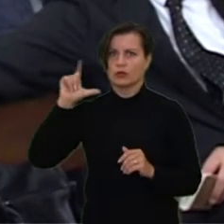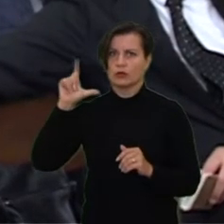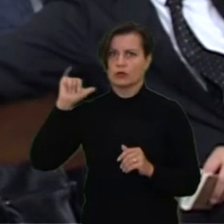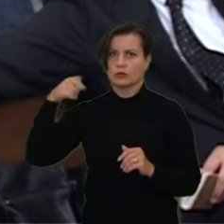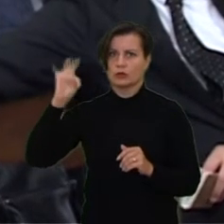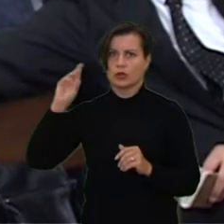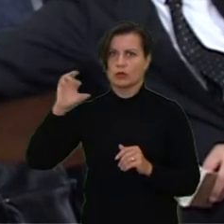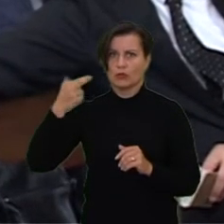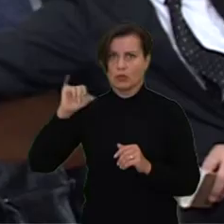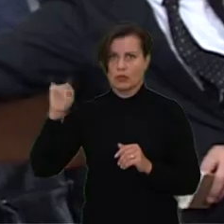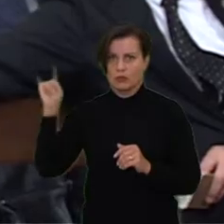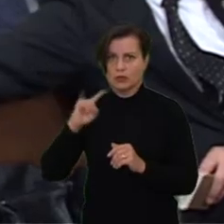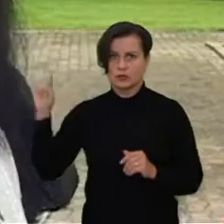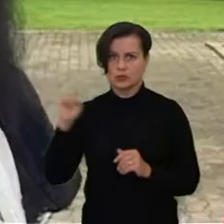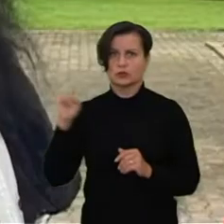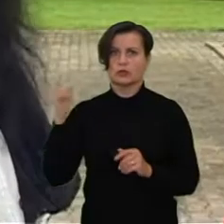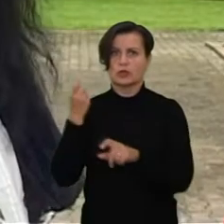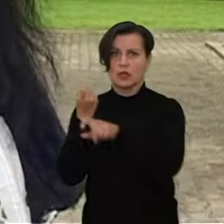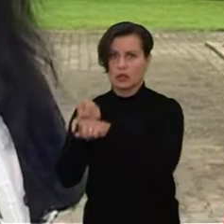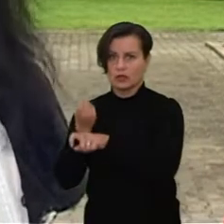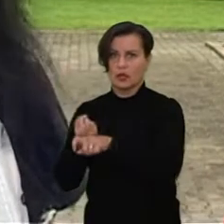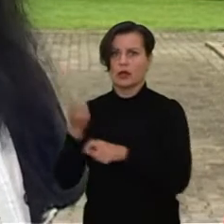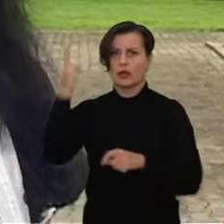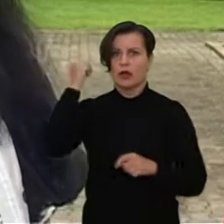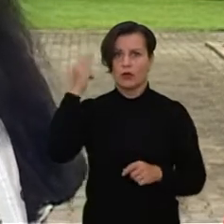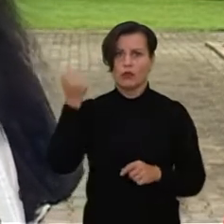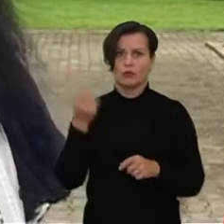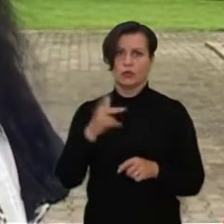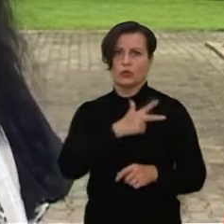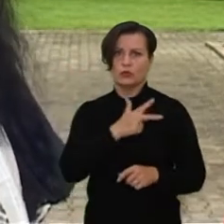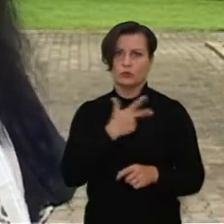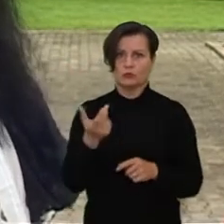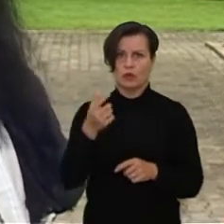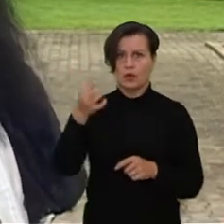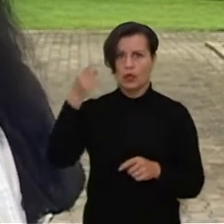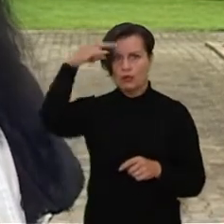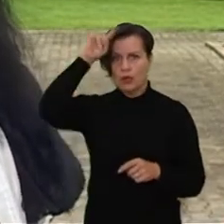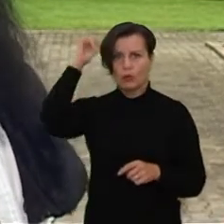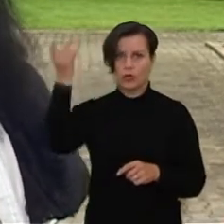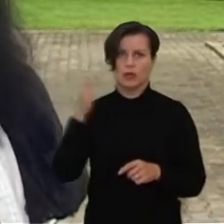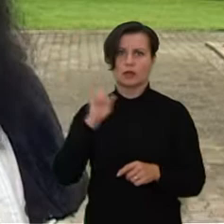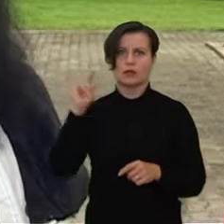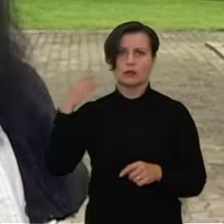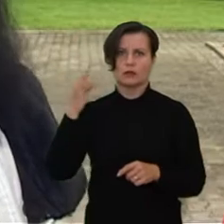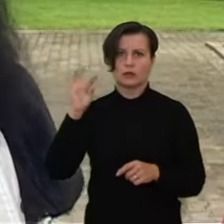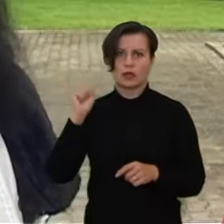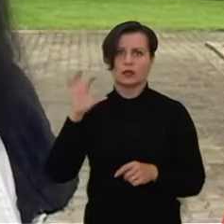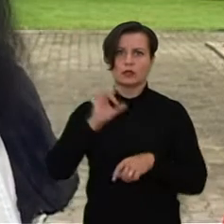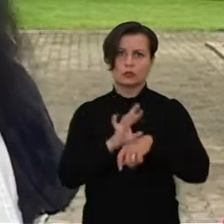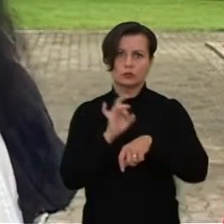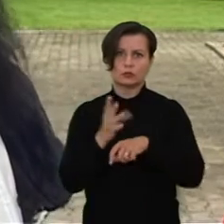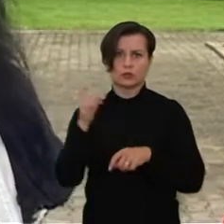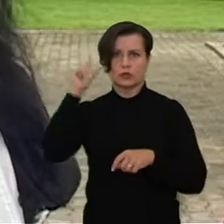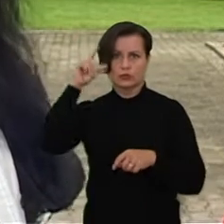Jurbarkė, Tauragėj, Kintuose, Rusinėje, Šilutėj. Žodžiu, įtempta buvo ekskursija, bet vardanto gero oro, nuostabios